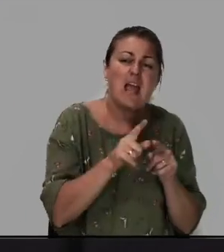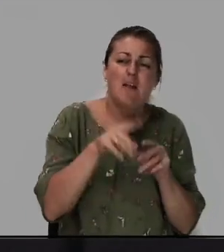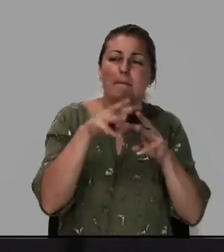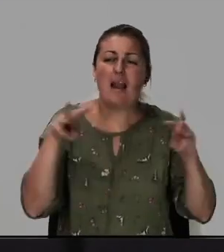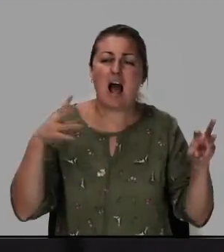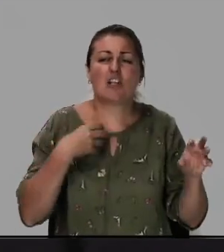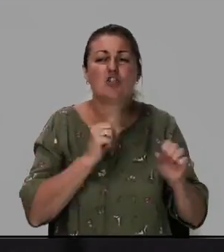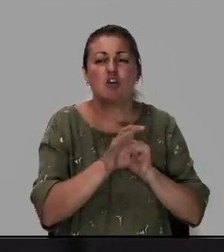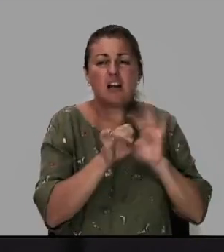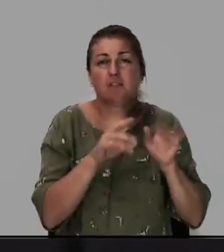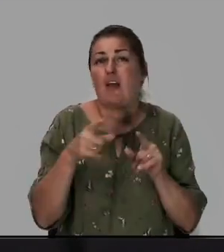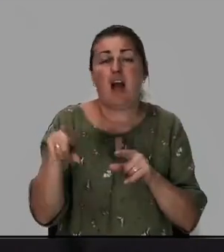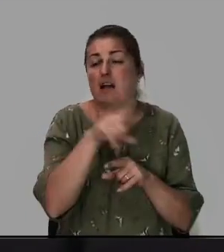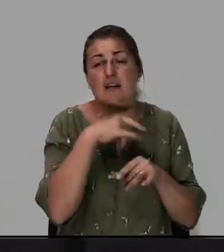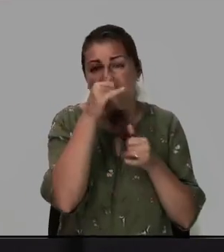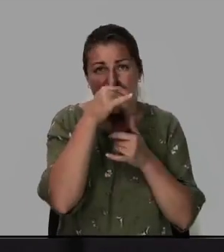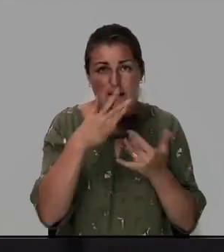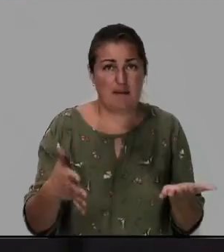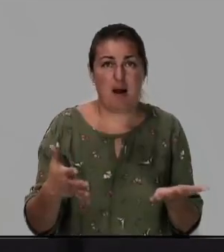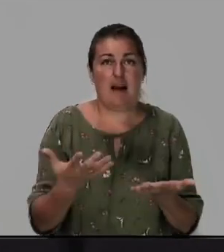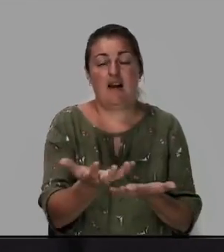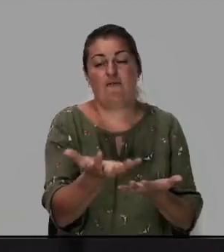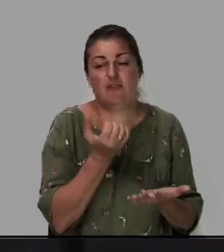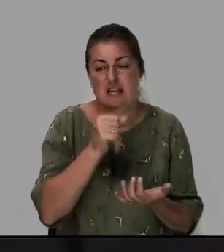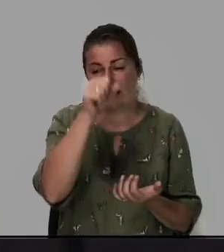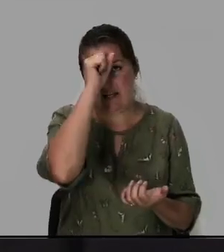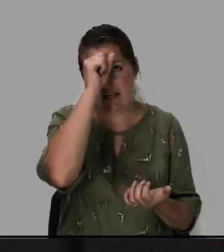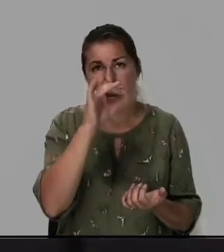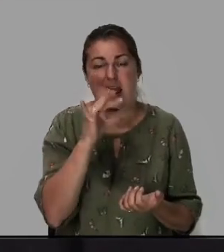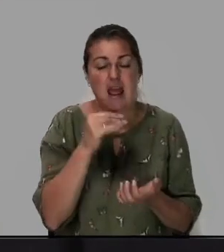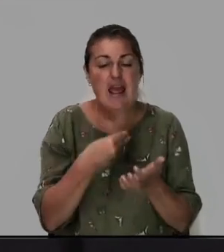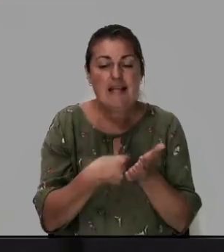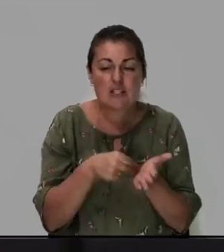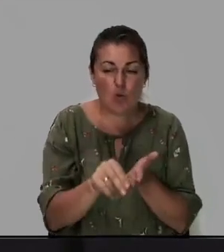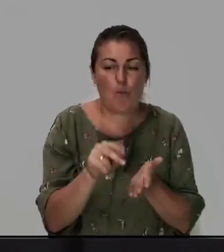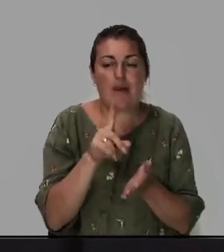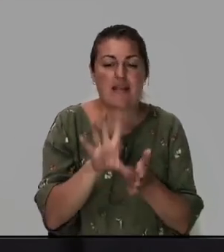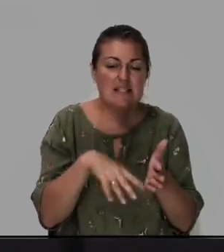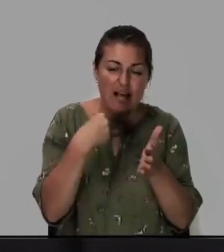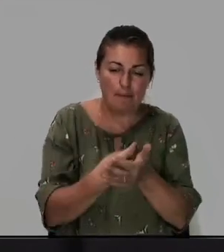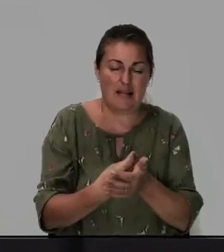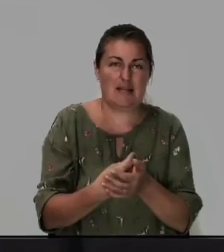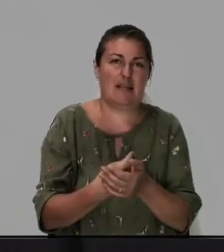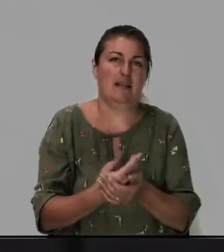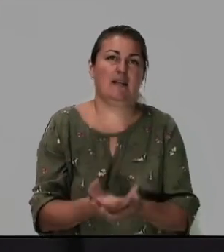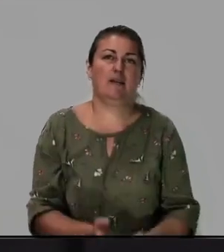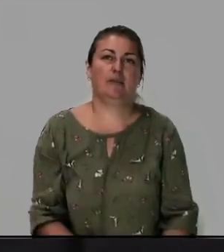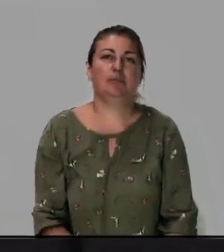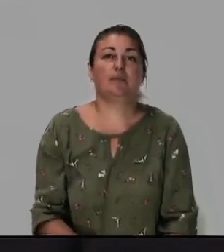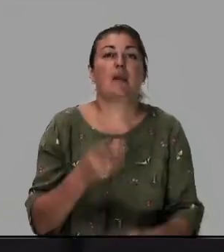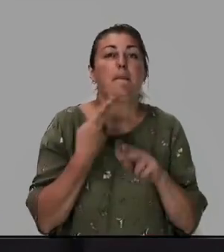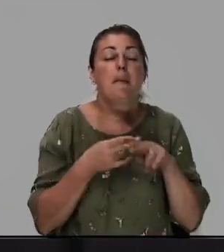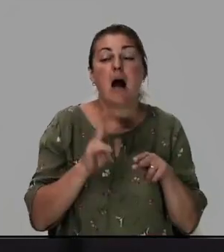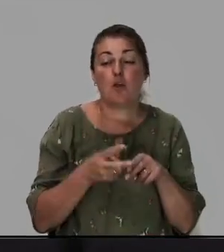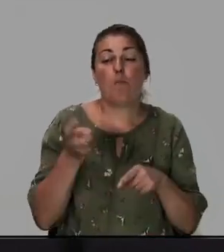жертвы, они не могли взять грех и скупить, заплатить цену. Поэтому